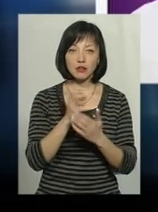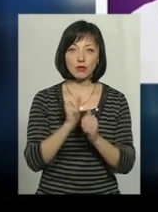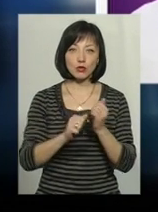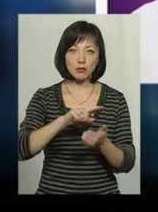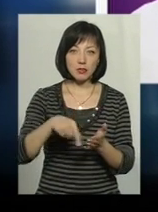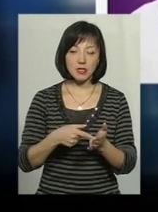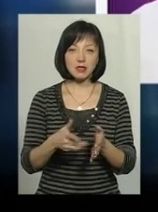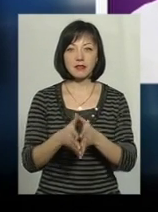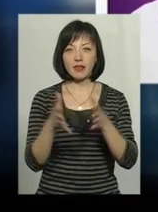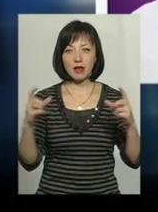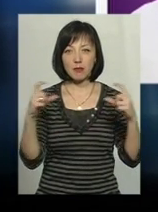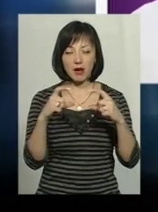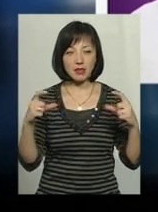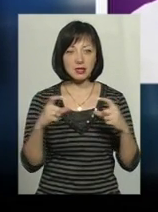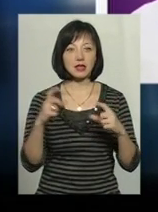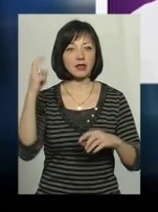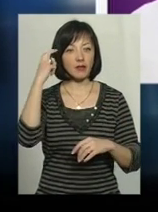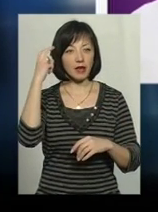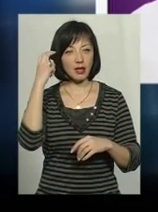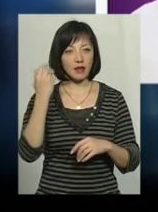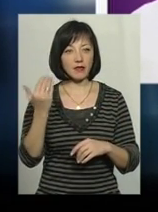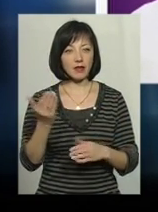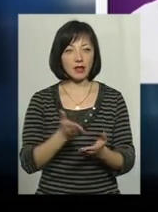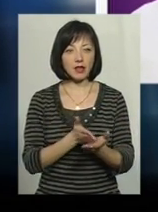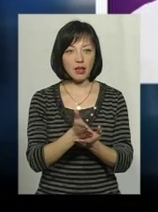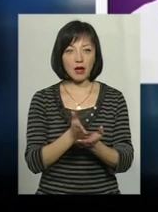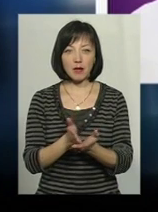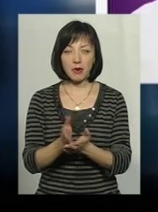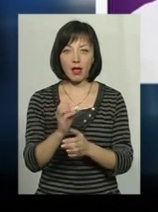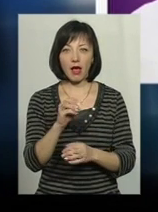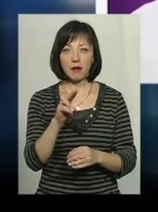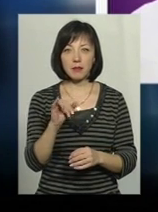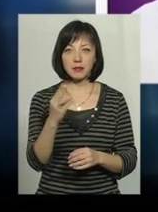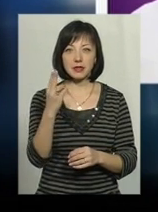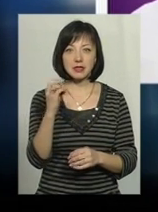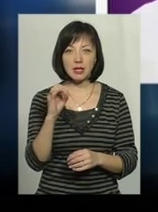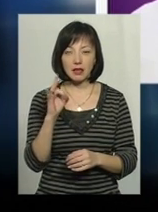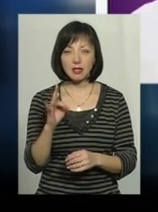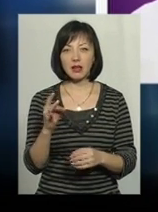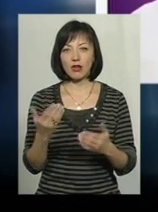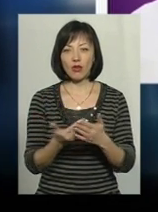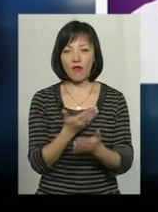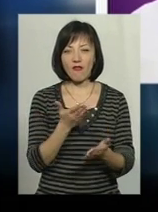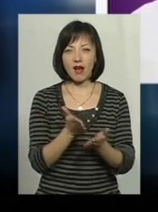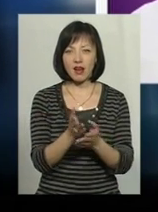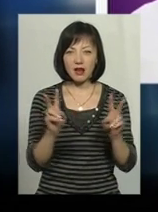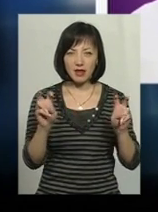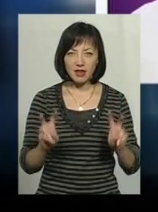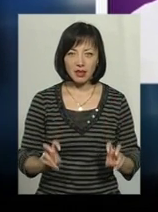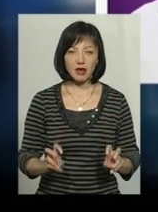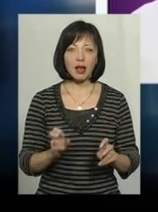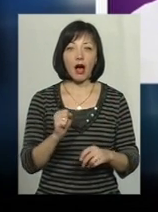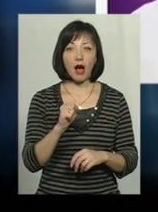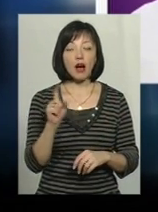місці великі гіпермаркети. Києві там напрямки не тільки епіцентри, і нова лінія, і ще декілька десятків напрямків.